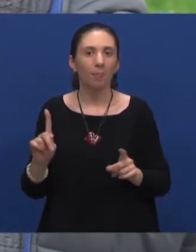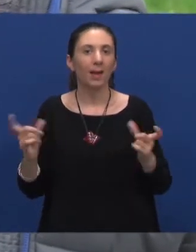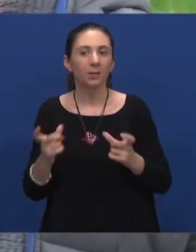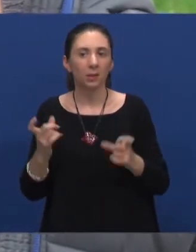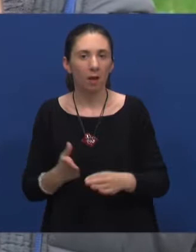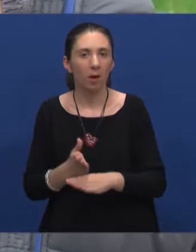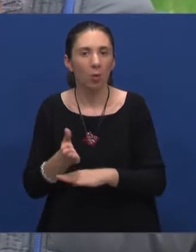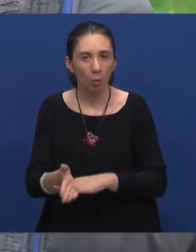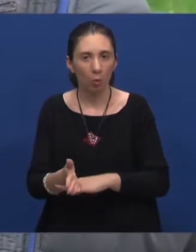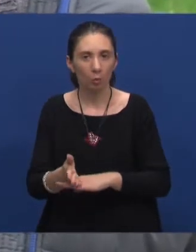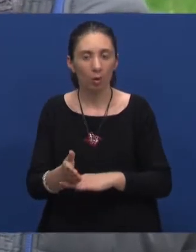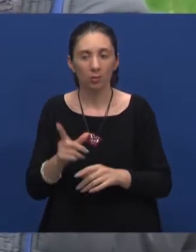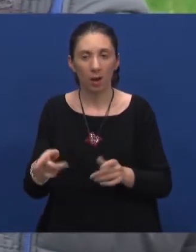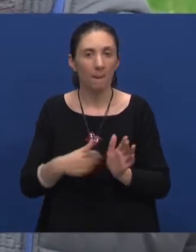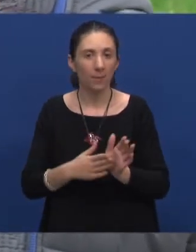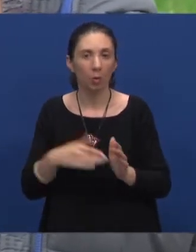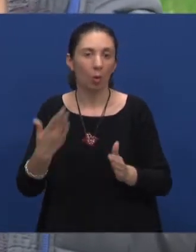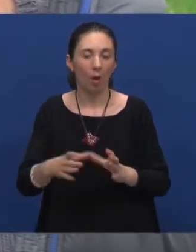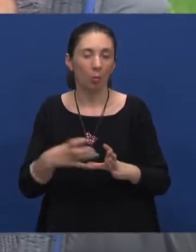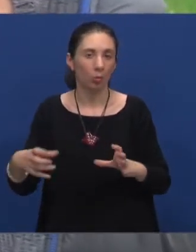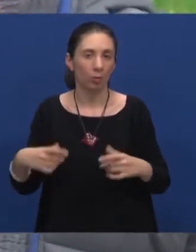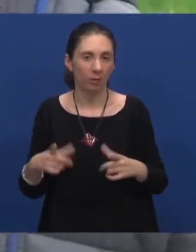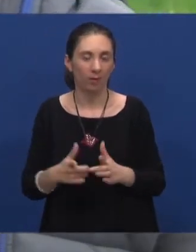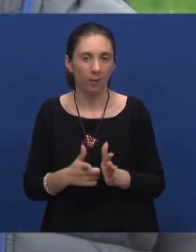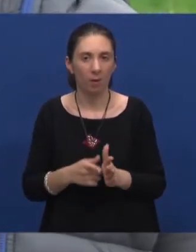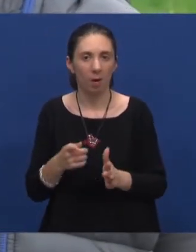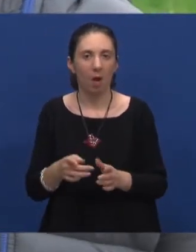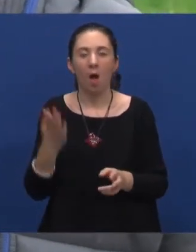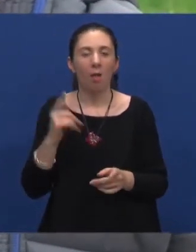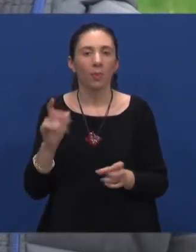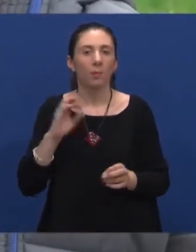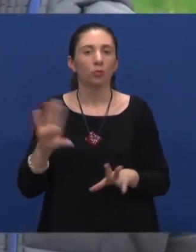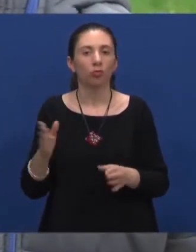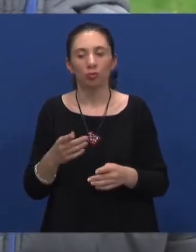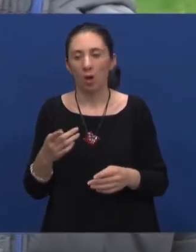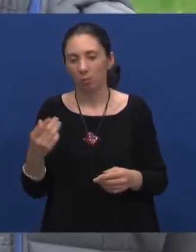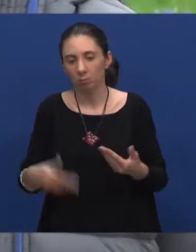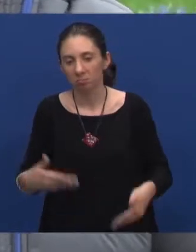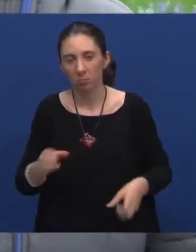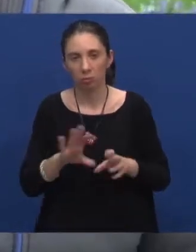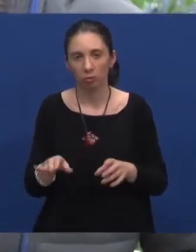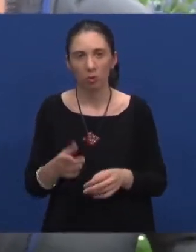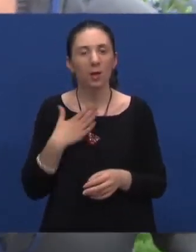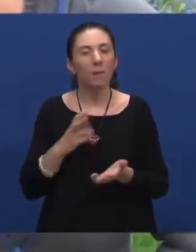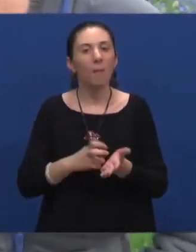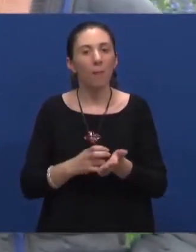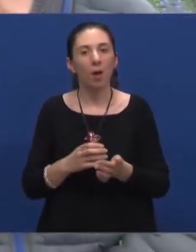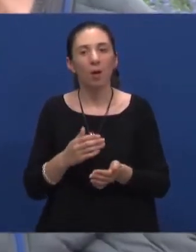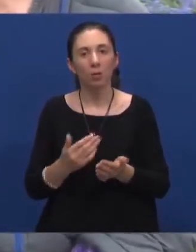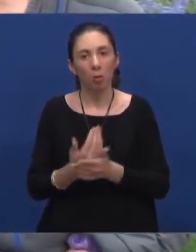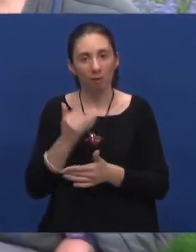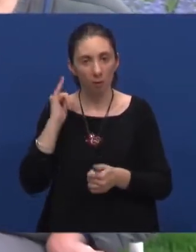u metro nakon dugo, dugo vremena, no sve je završilo bez posljedica. Imaš u planu neka nova putovanja?